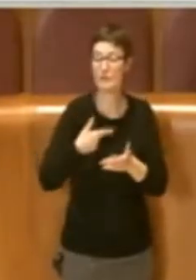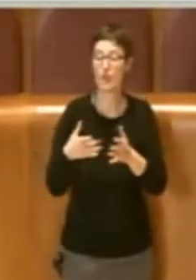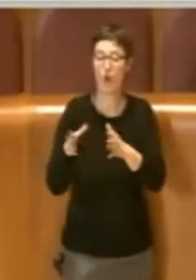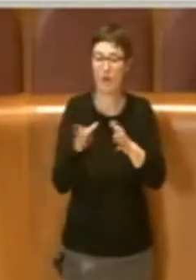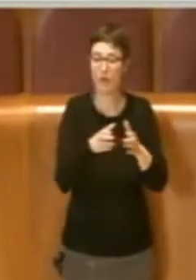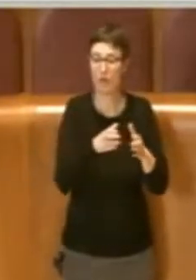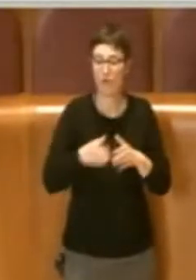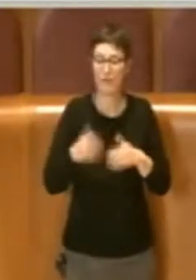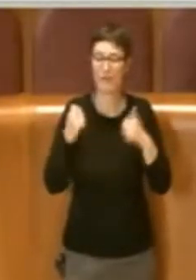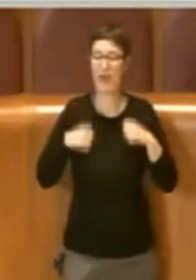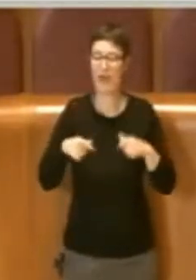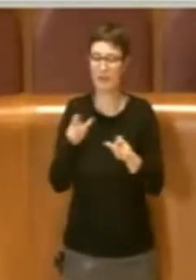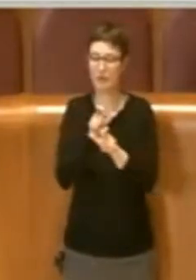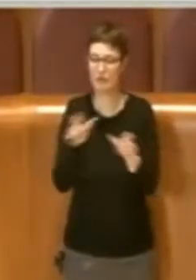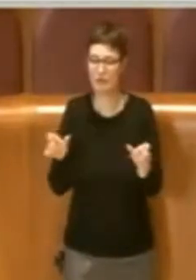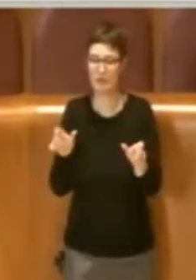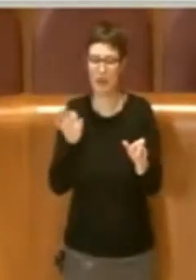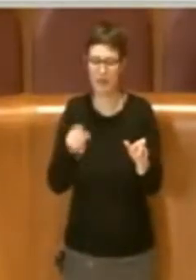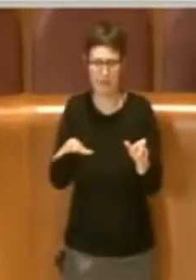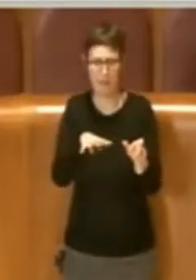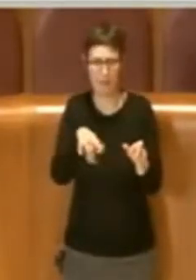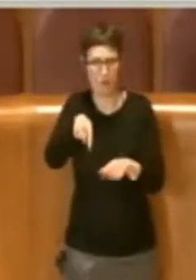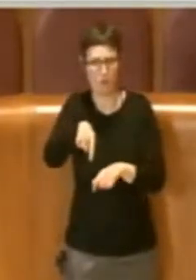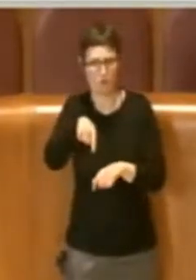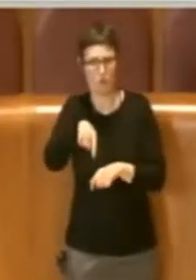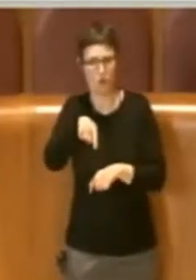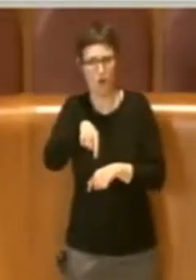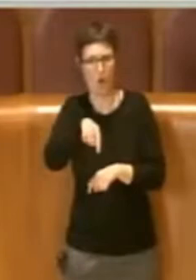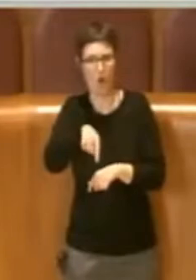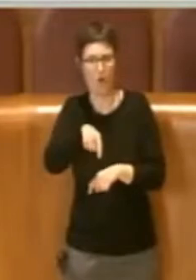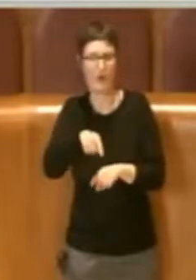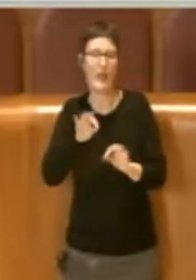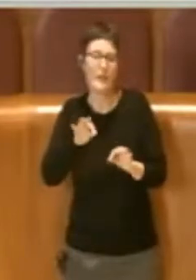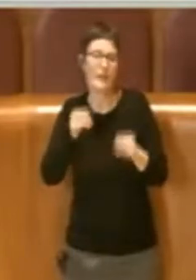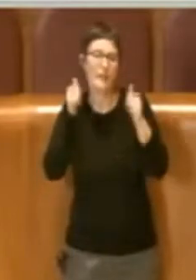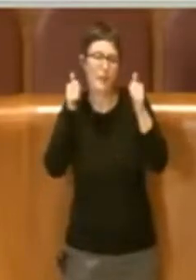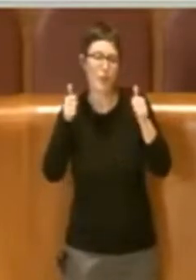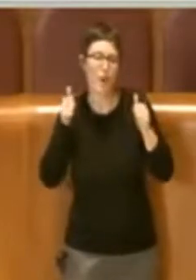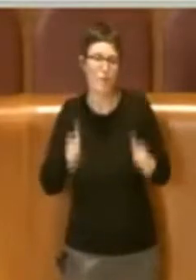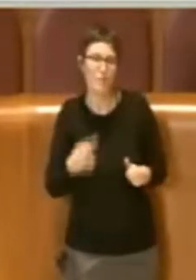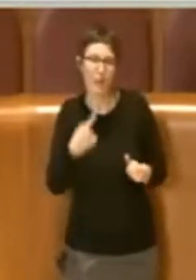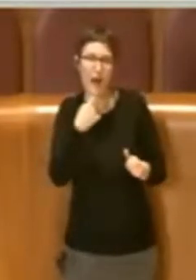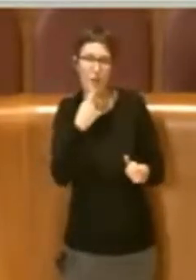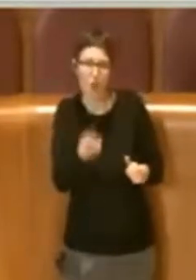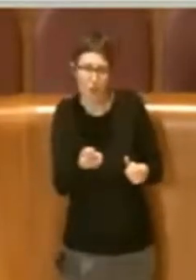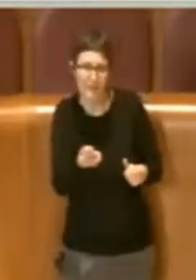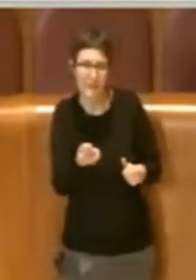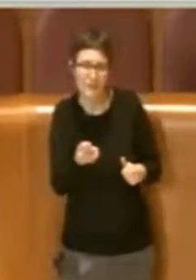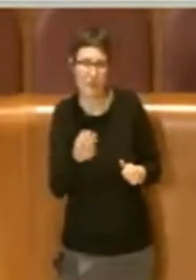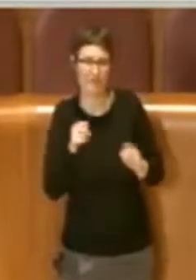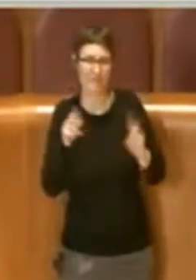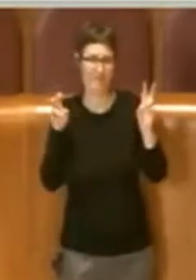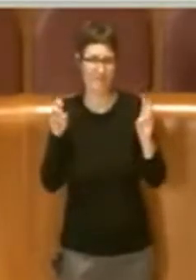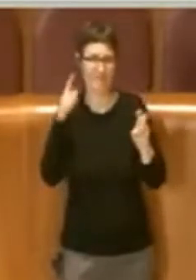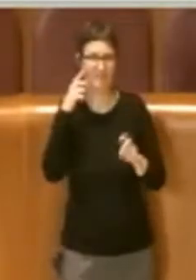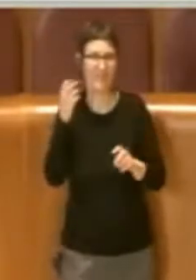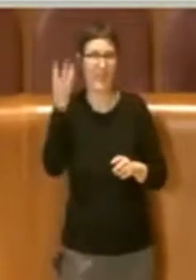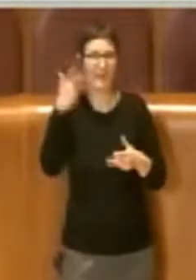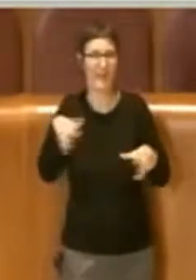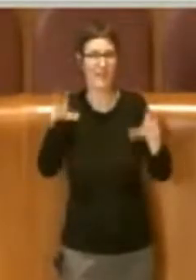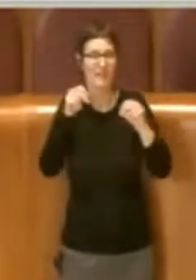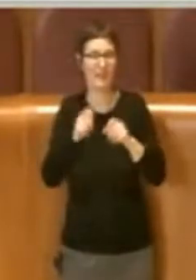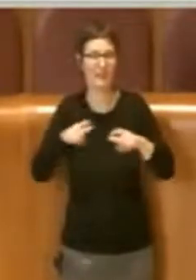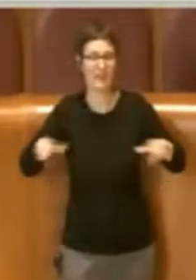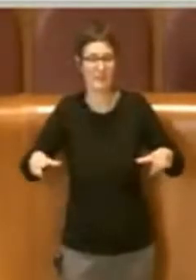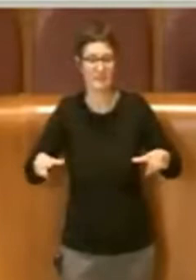che dovranno, proprio per costituzione del bando internazionale di Reinventing City, confrontarsi come